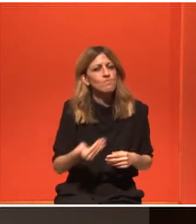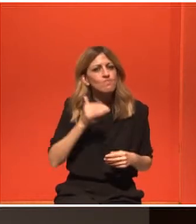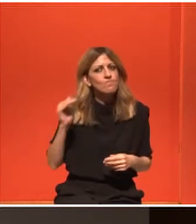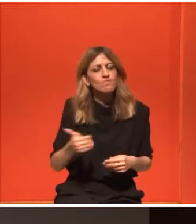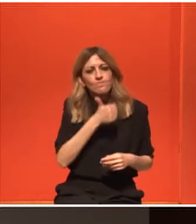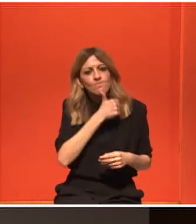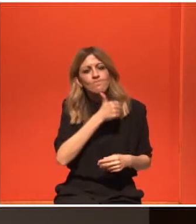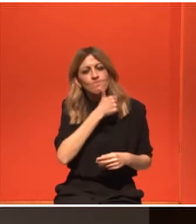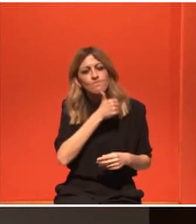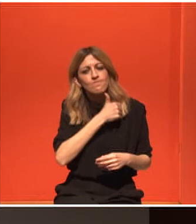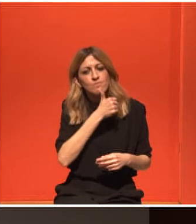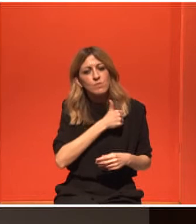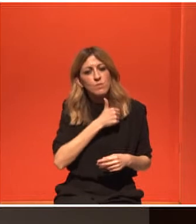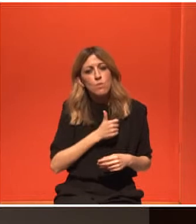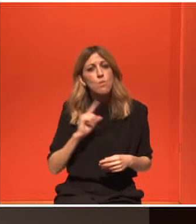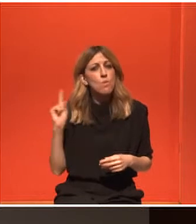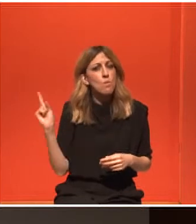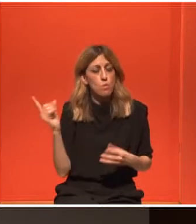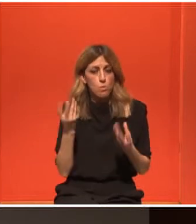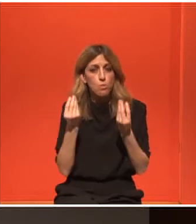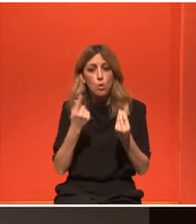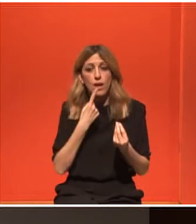στηρίζονται, αρπάζονται μπορώ να πω,